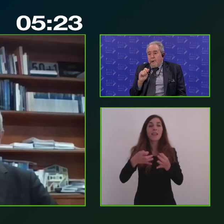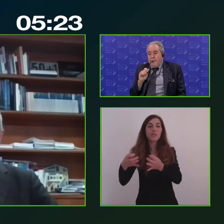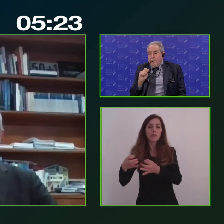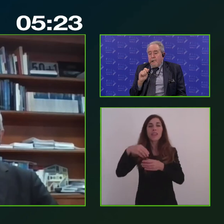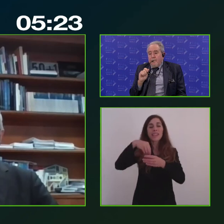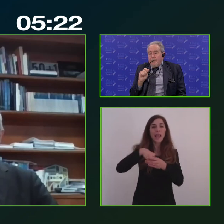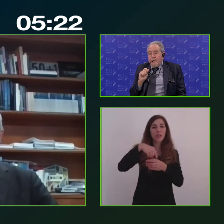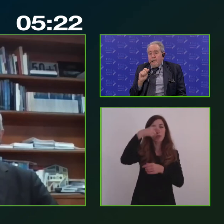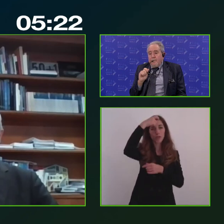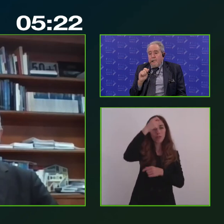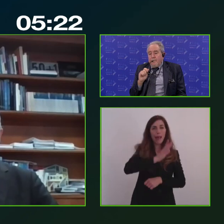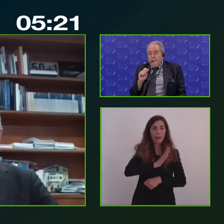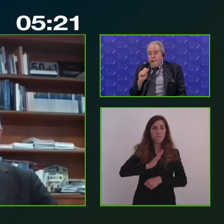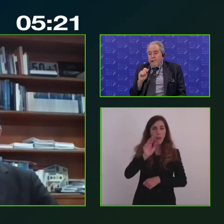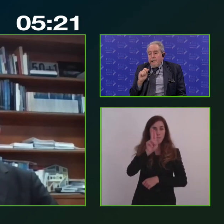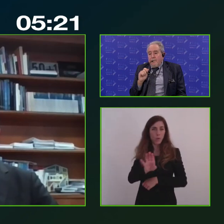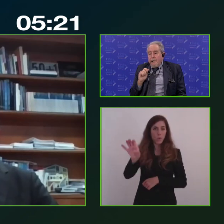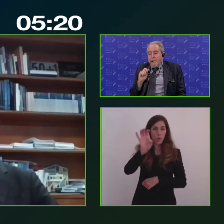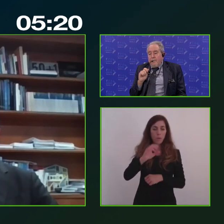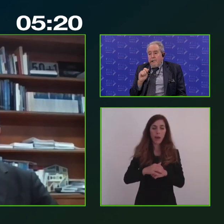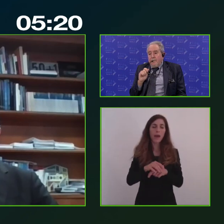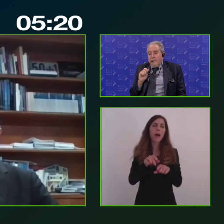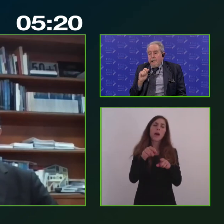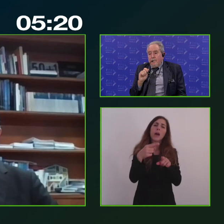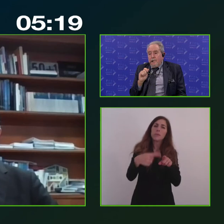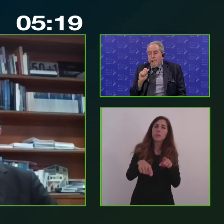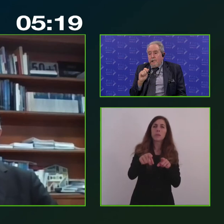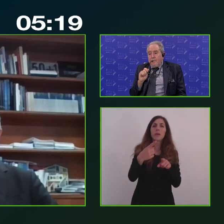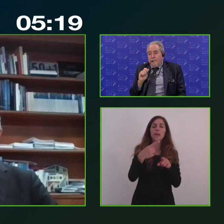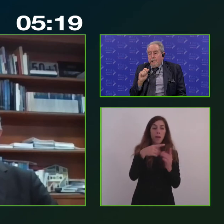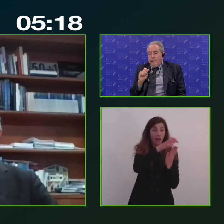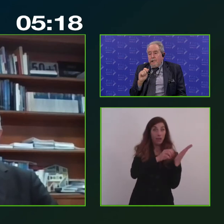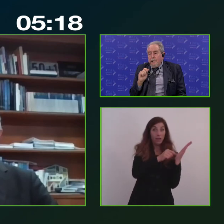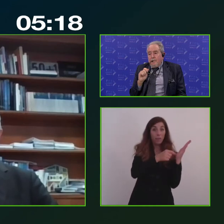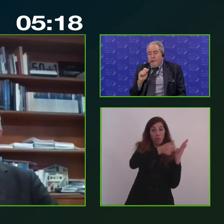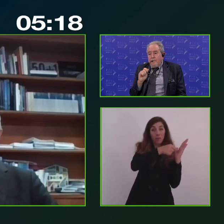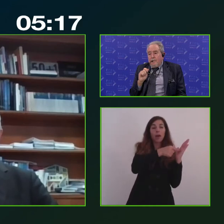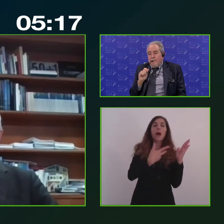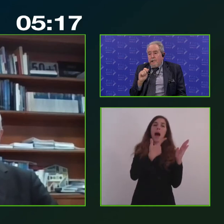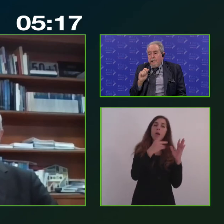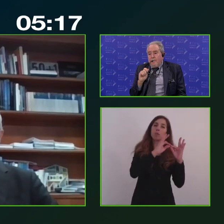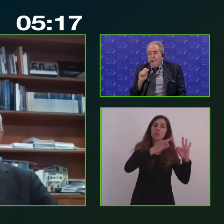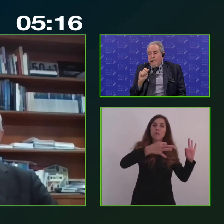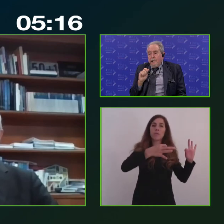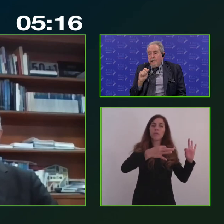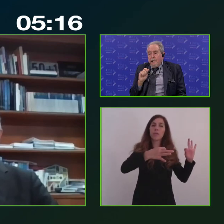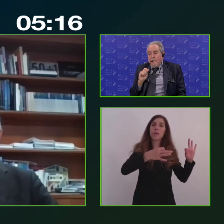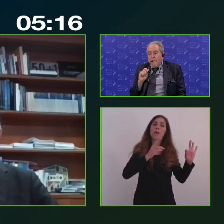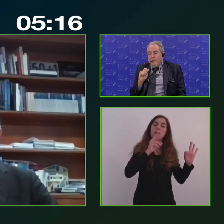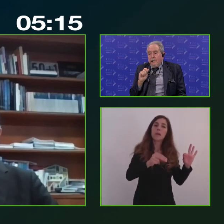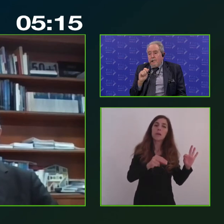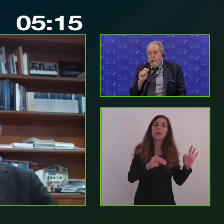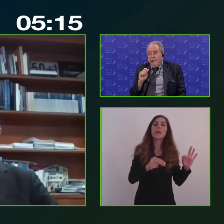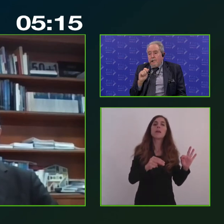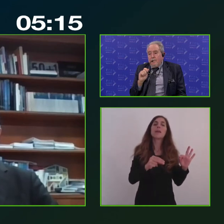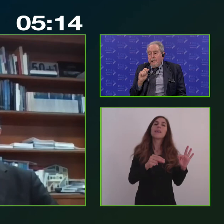stati membri, ha un motto che recita Think Small